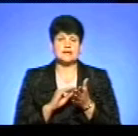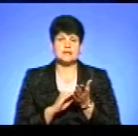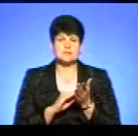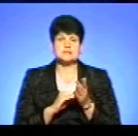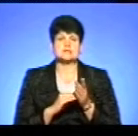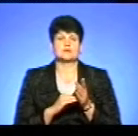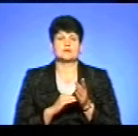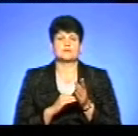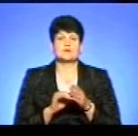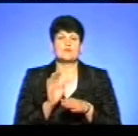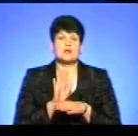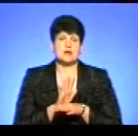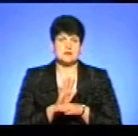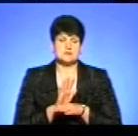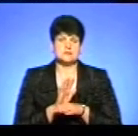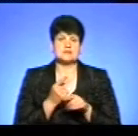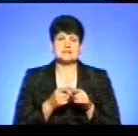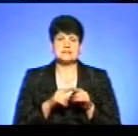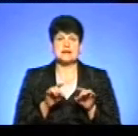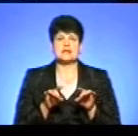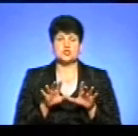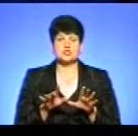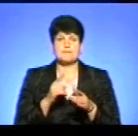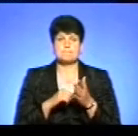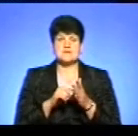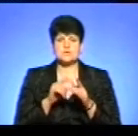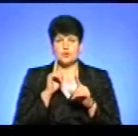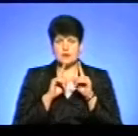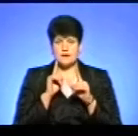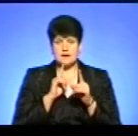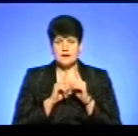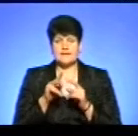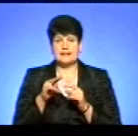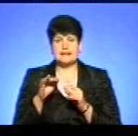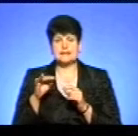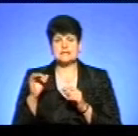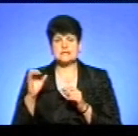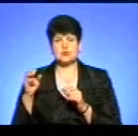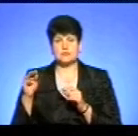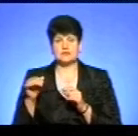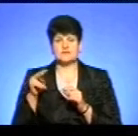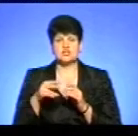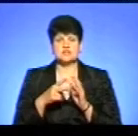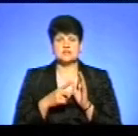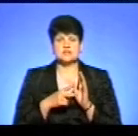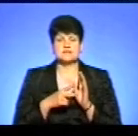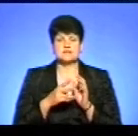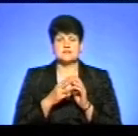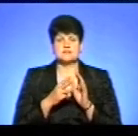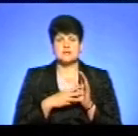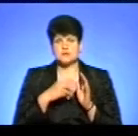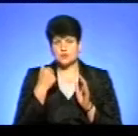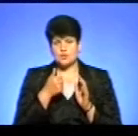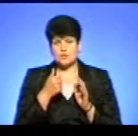даному наказі, це рішення міської ради вже від листопада 2017 року. Там дійсно